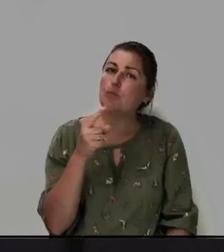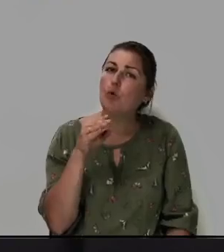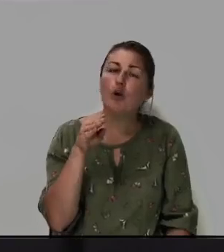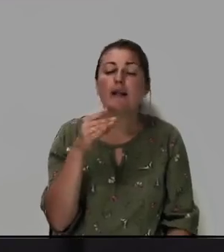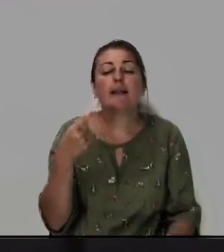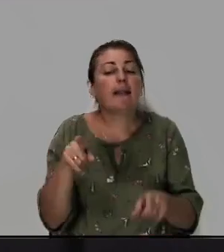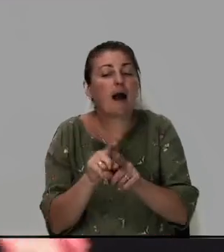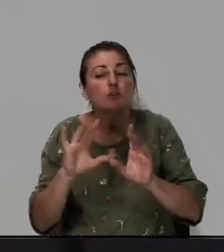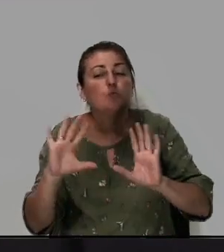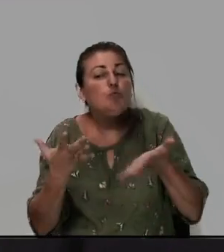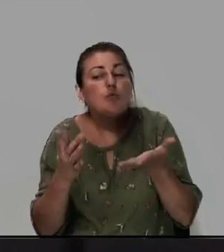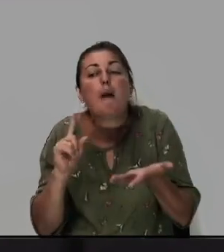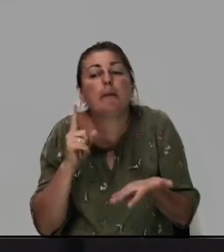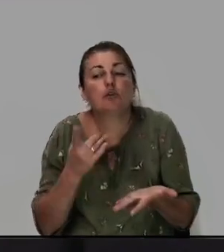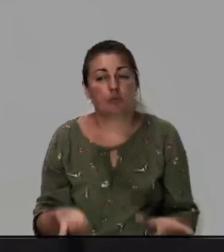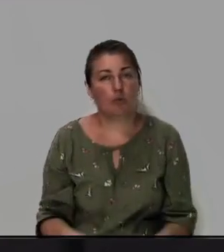тобой так случилось?